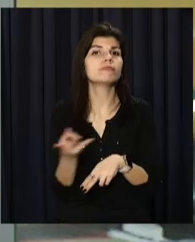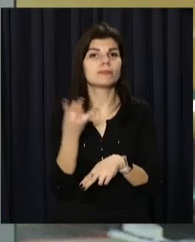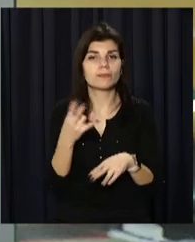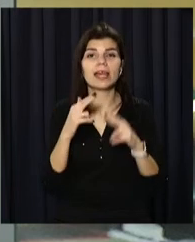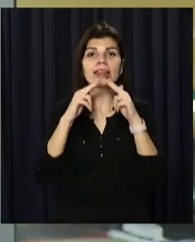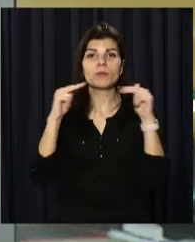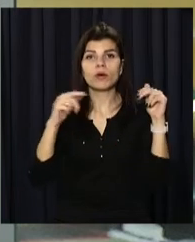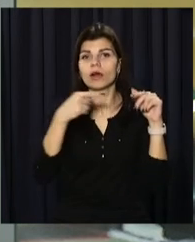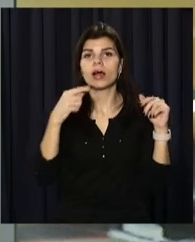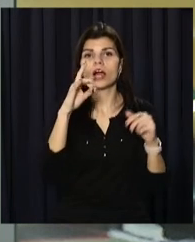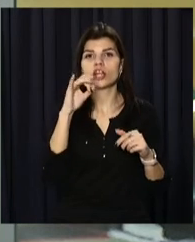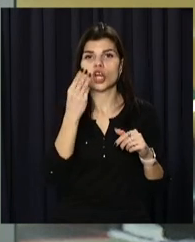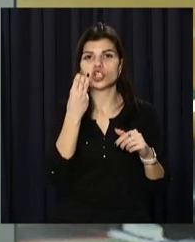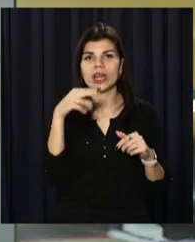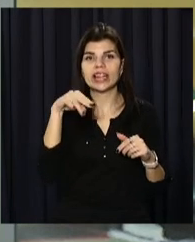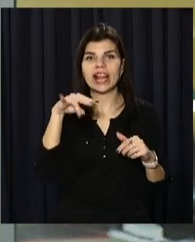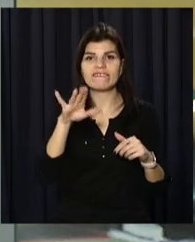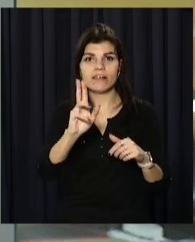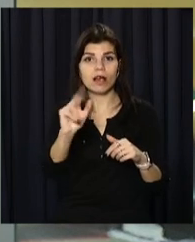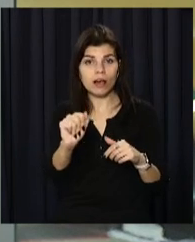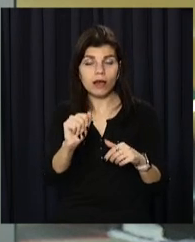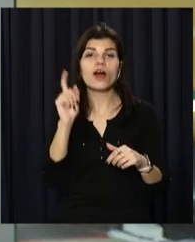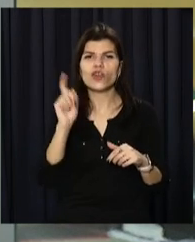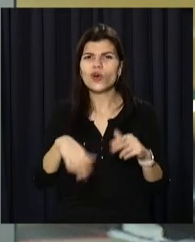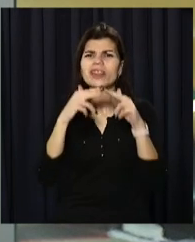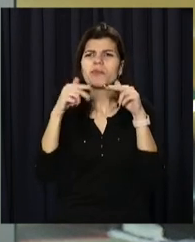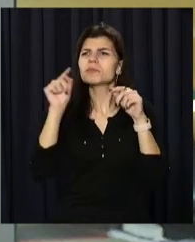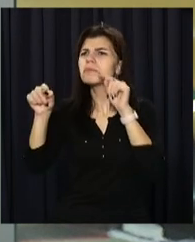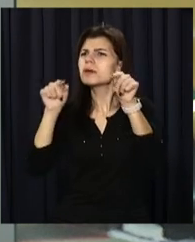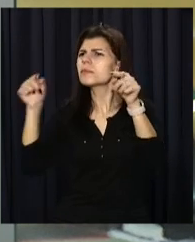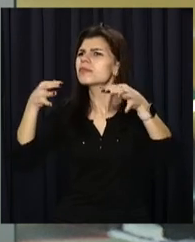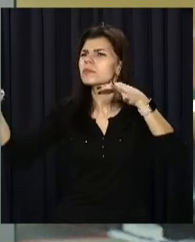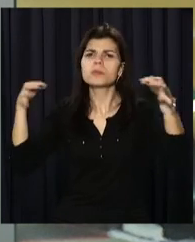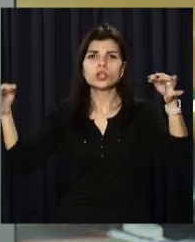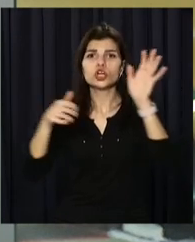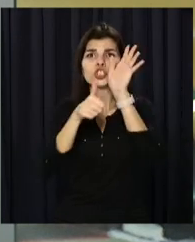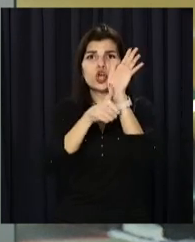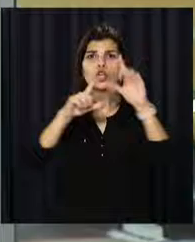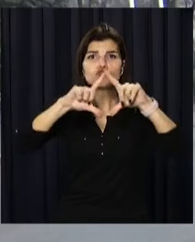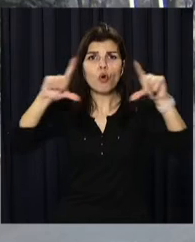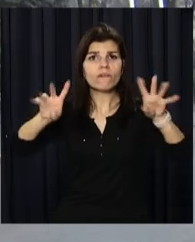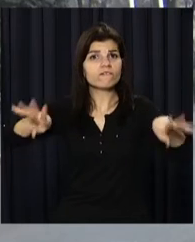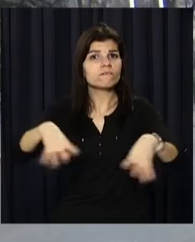трасі Дніпро-Решетилівка. Крім того, у різних куточках Дніпропетровщини відновили 6 шкіл,